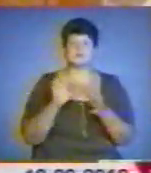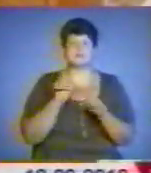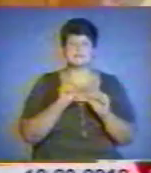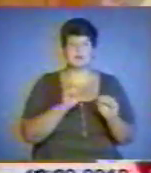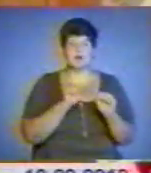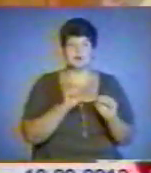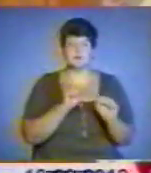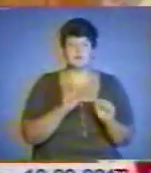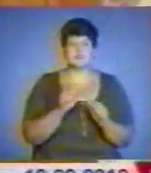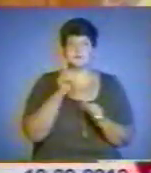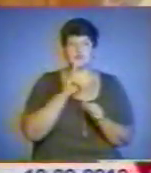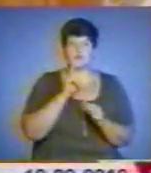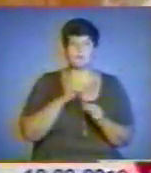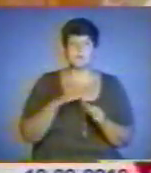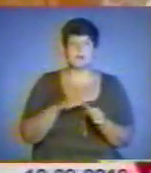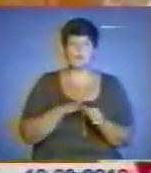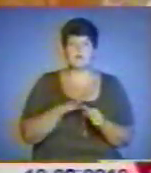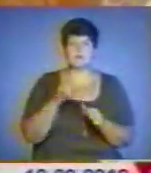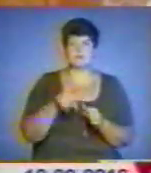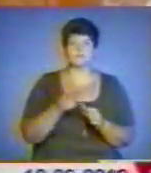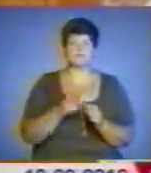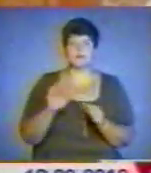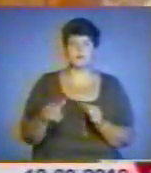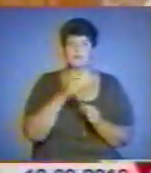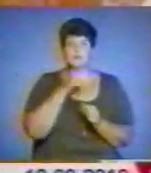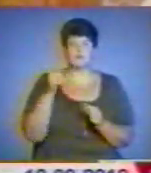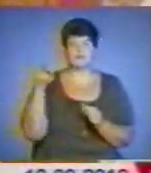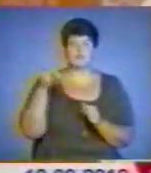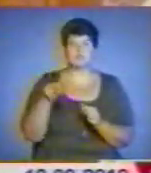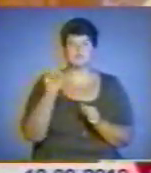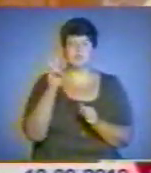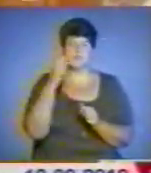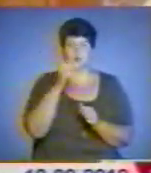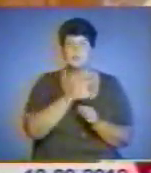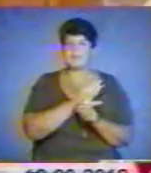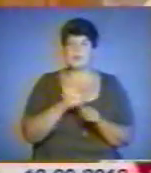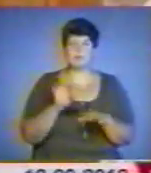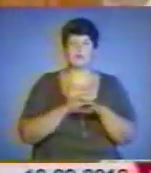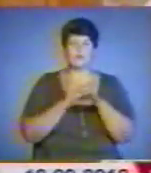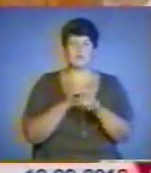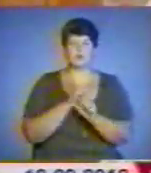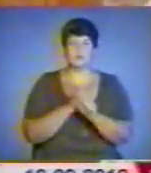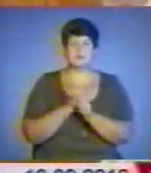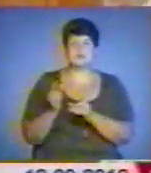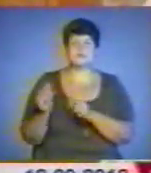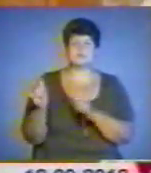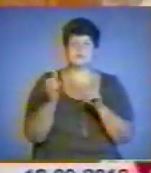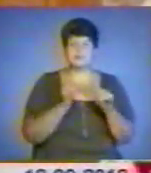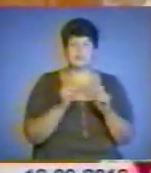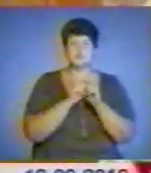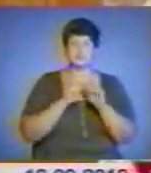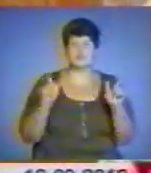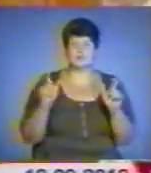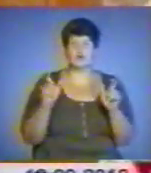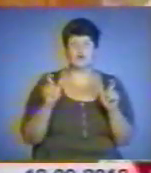постійним перебуванням дітей. Так, впродовж 2012 року не проводилася робота щодо забезпечення шкіл вогнегасниками, тобто